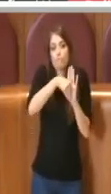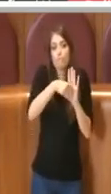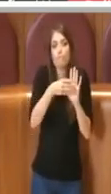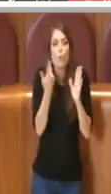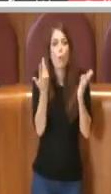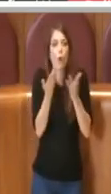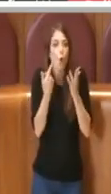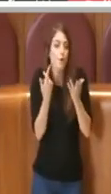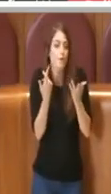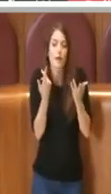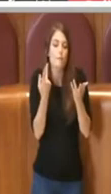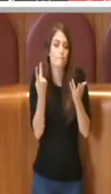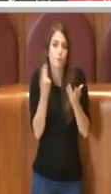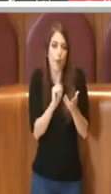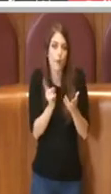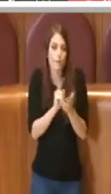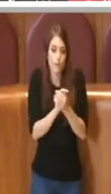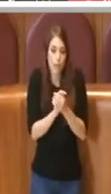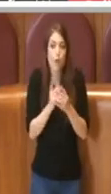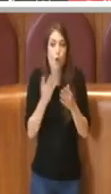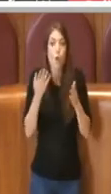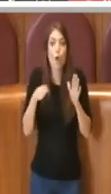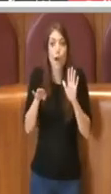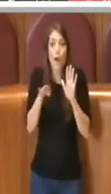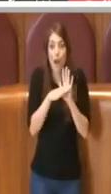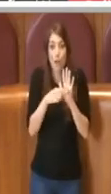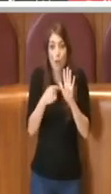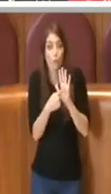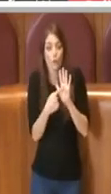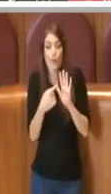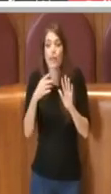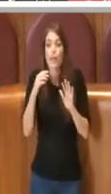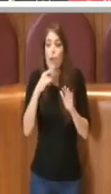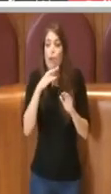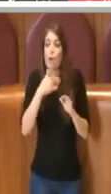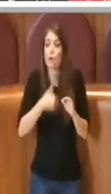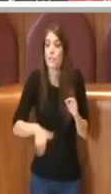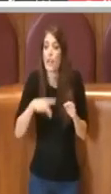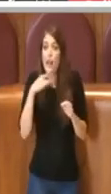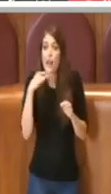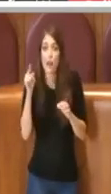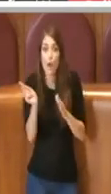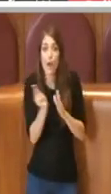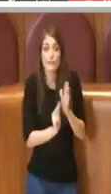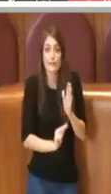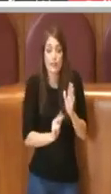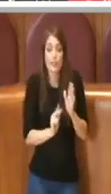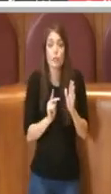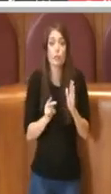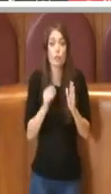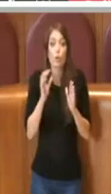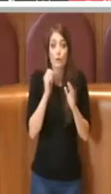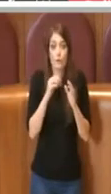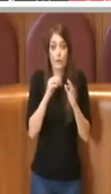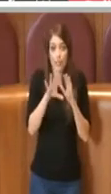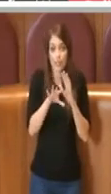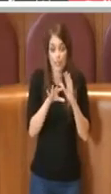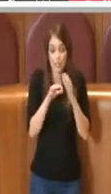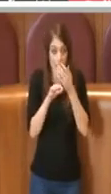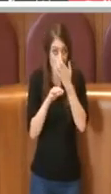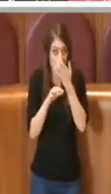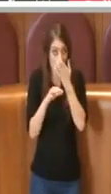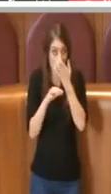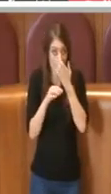per rendere votabile questo atto la consigliera Agnello non solo ha scritto l'emendamento inviato ma anche appunto si è